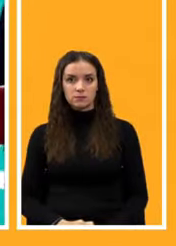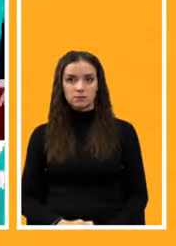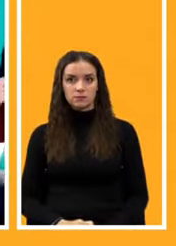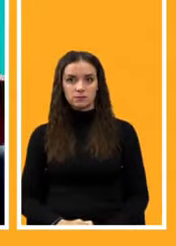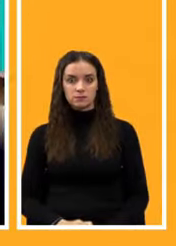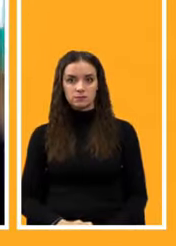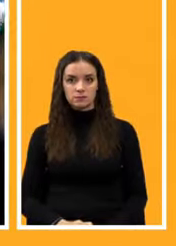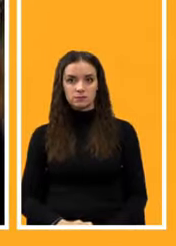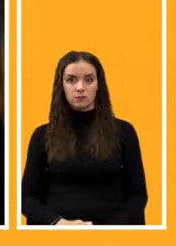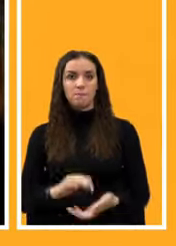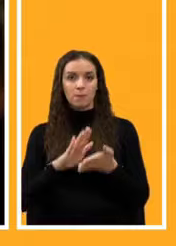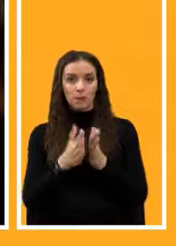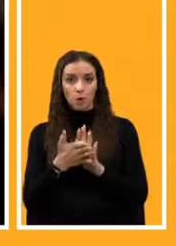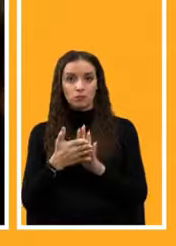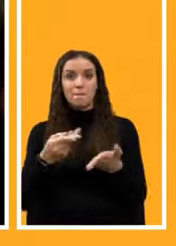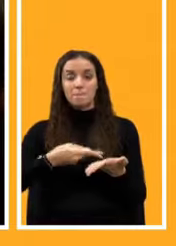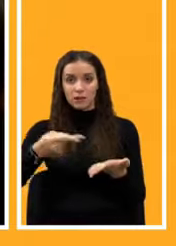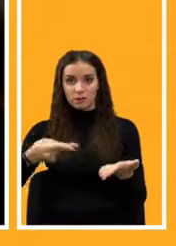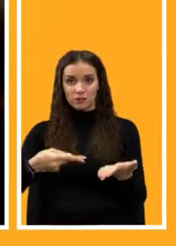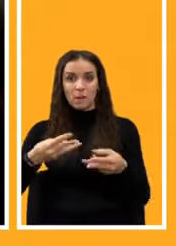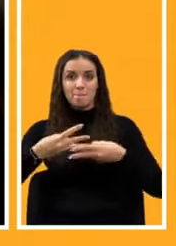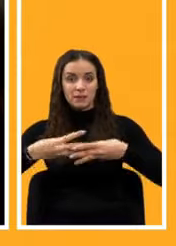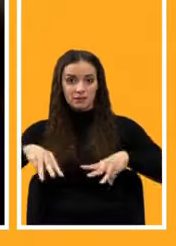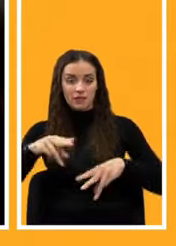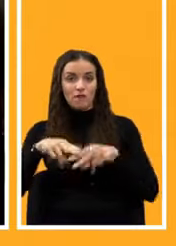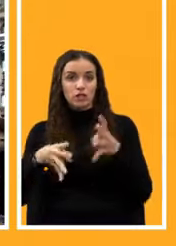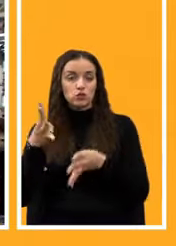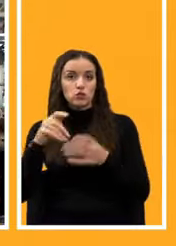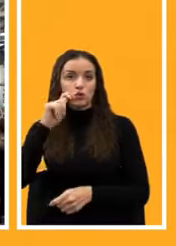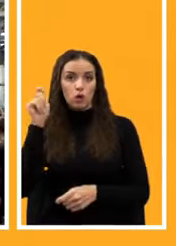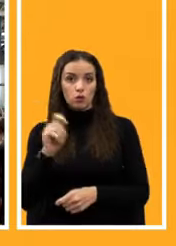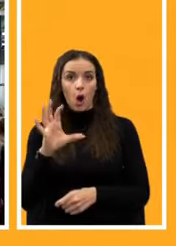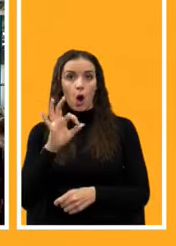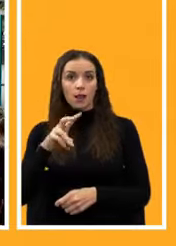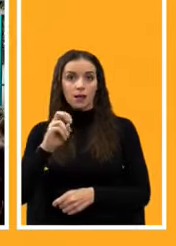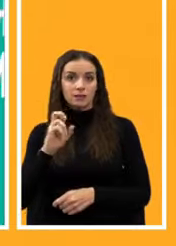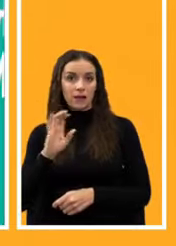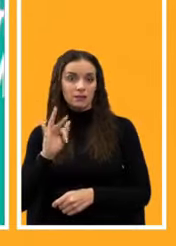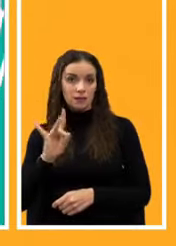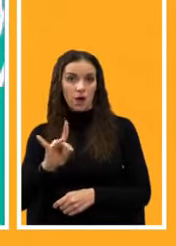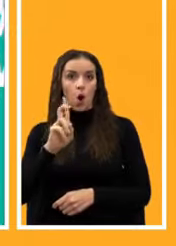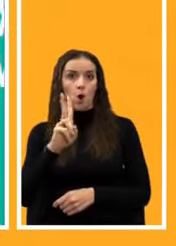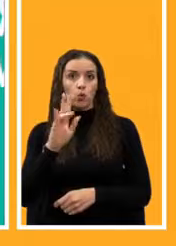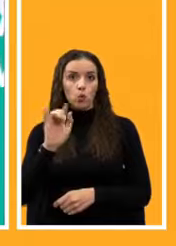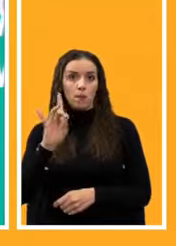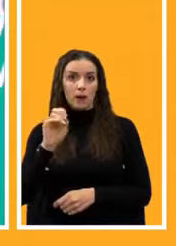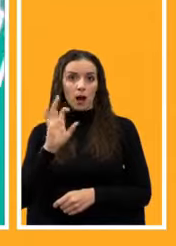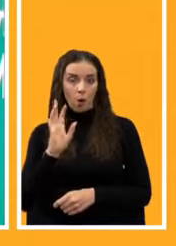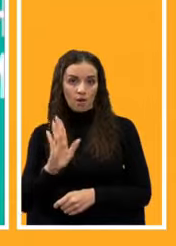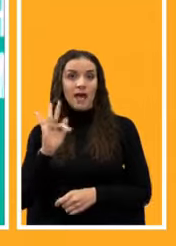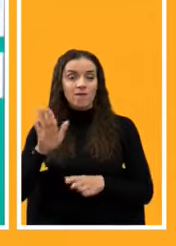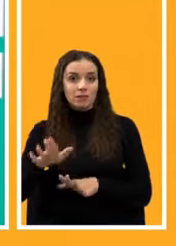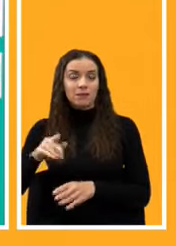Меморандум підписують Міністр інфраструктури України Олександр Кубраков та віце-президент